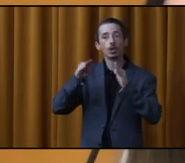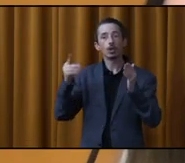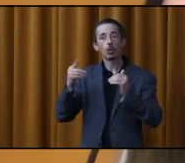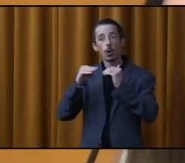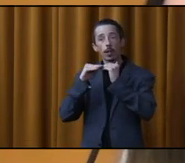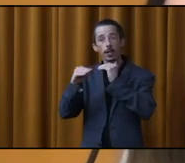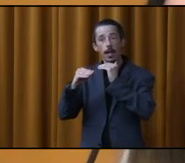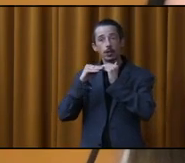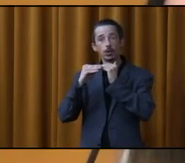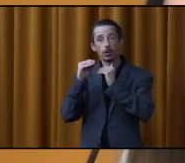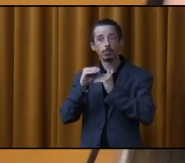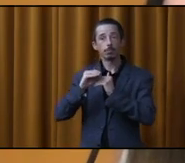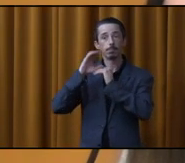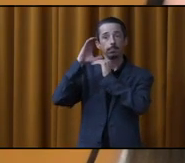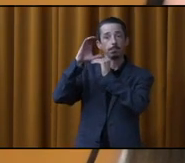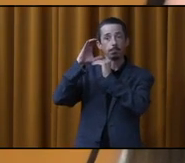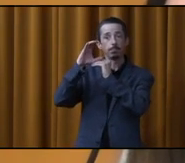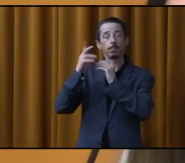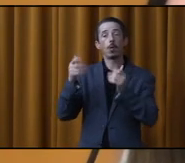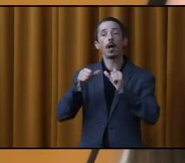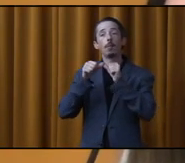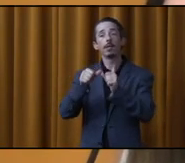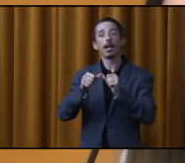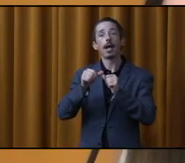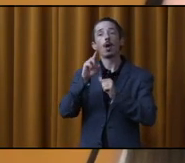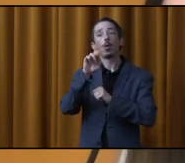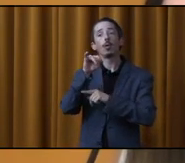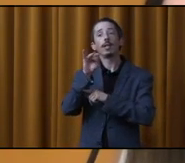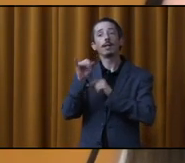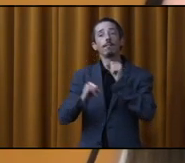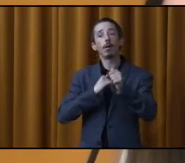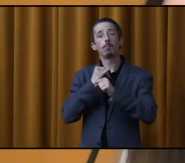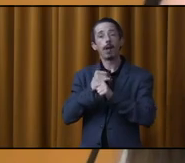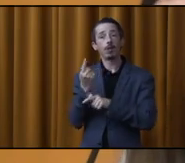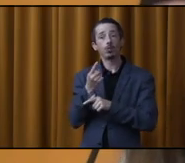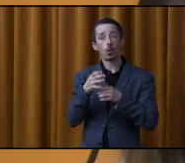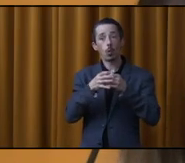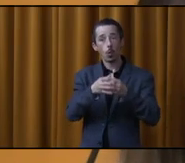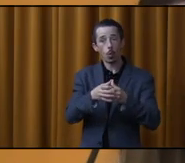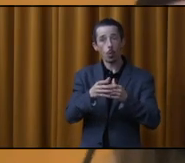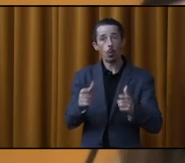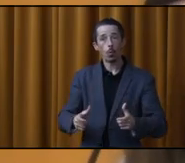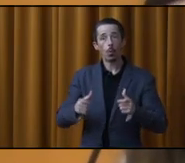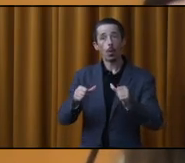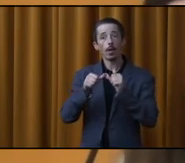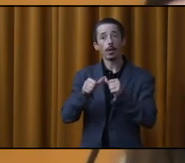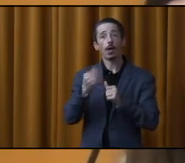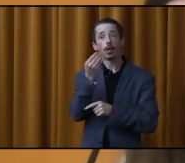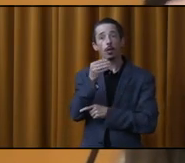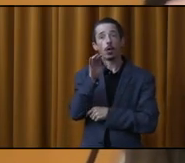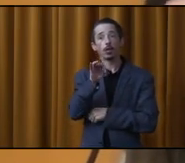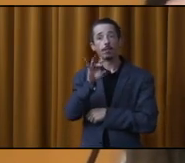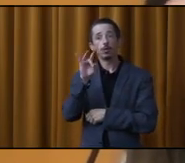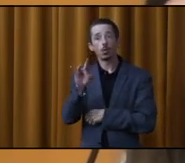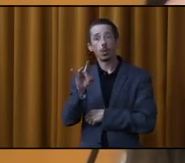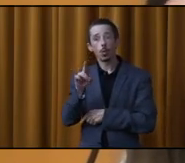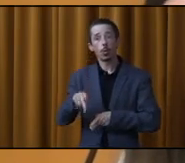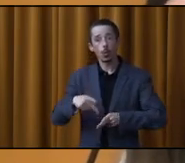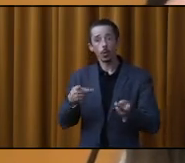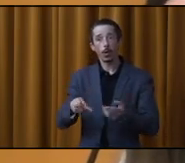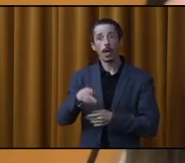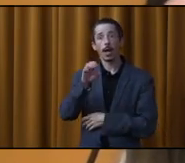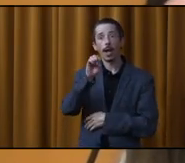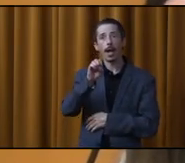étage du bâtiment principal habitation unifamiliale isolée sur l'immeuble situé au 1498 rue